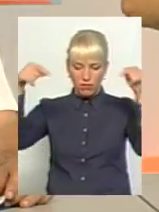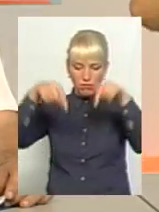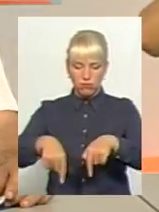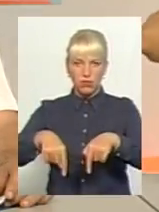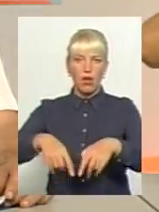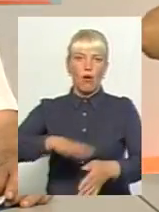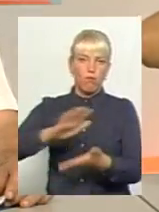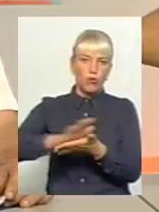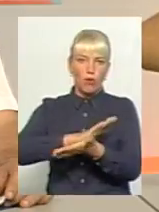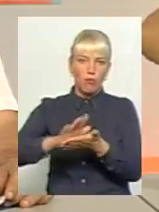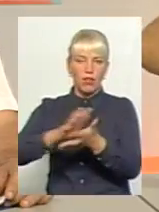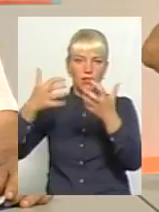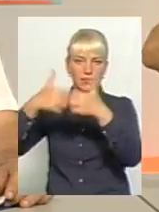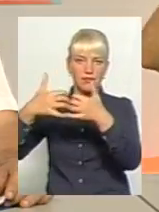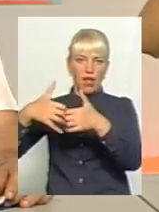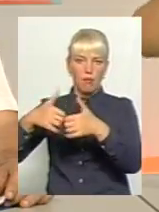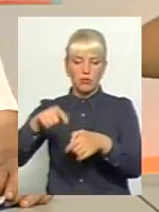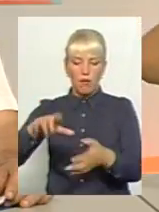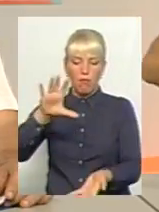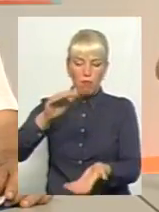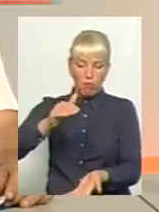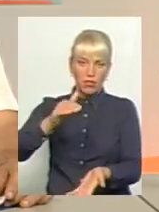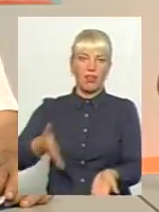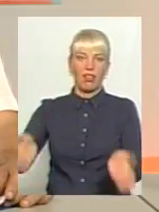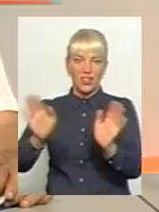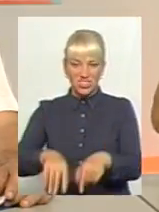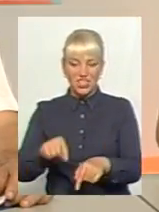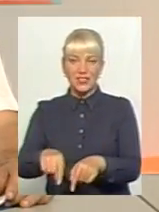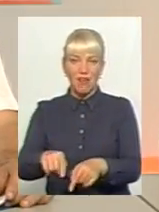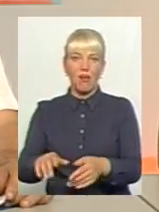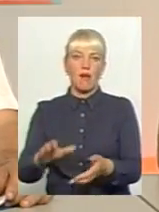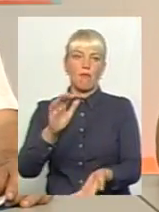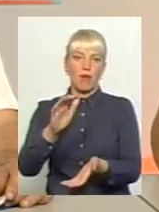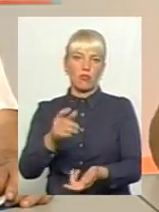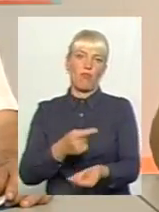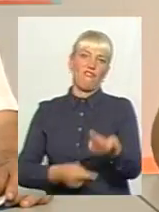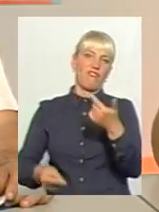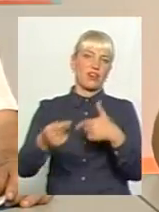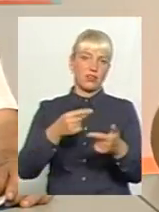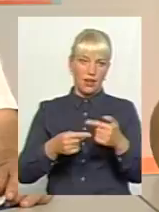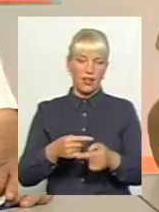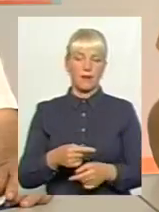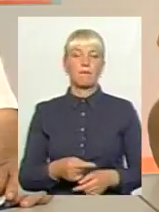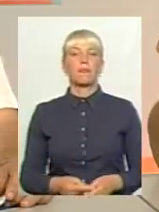систему, ця банка лишається з тим, щоб воно вийшло з системи, і потім цей же банк і вертають. З приводу